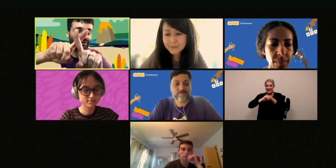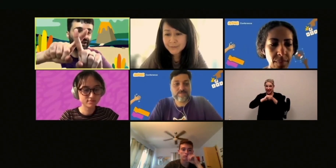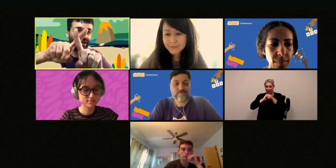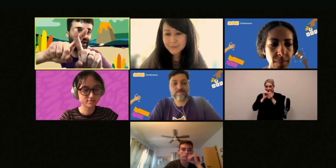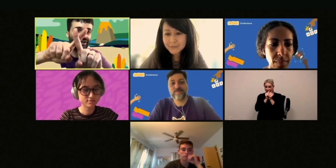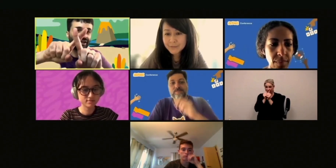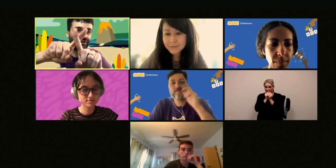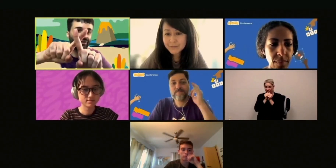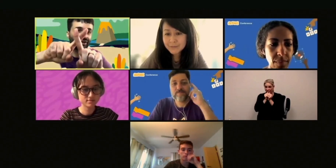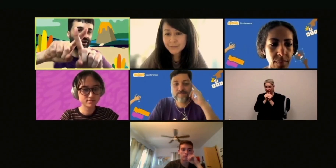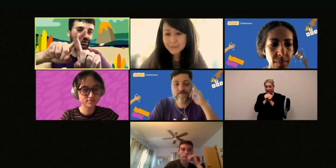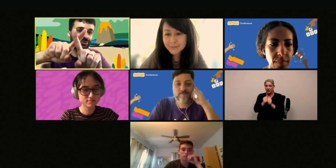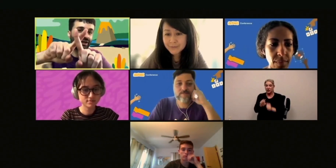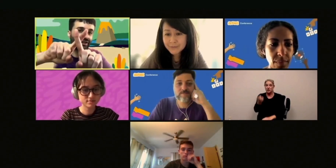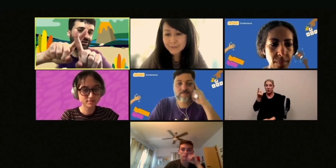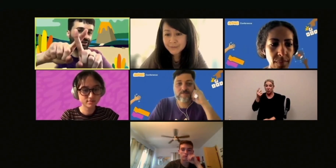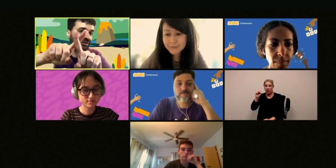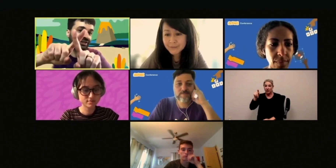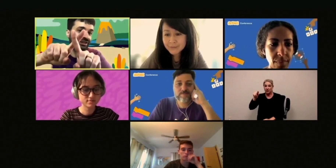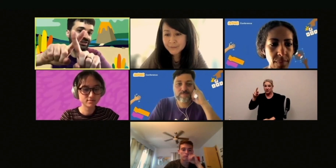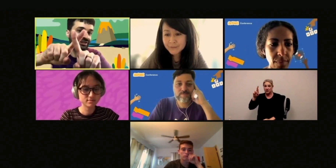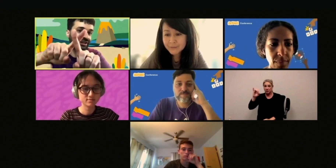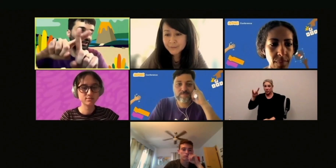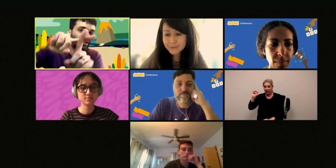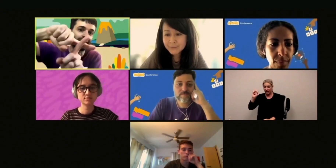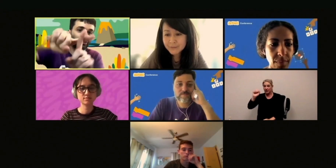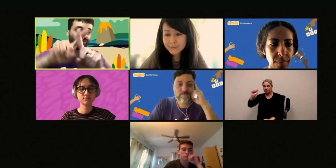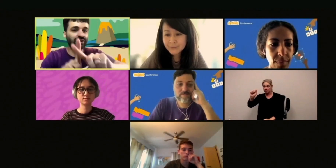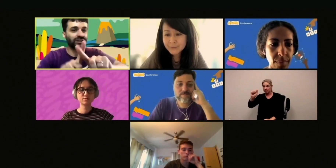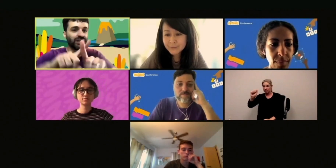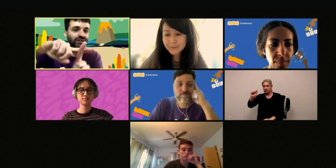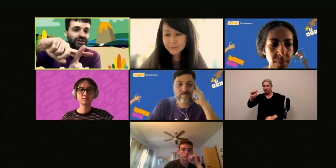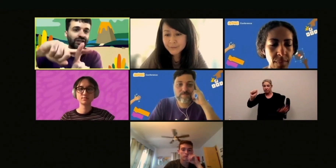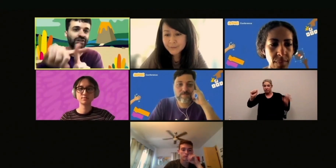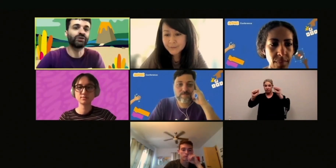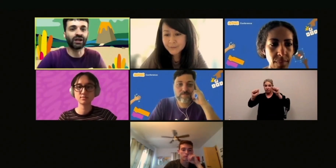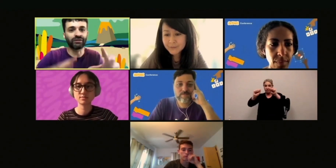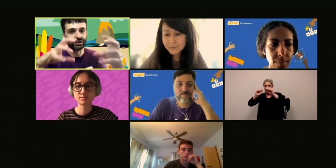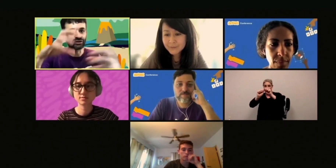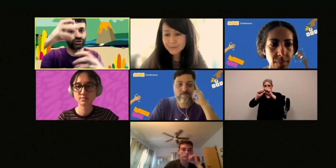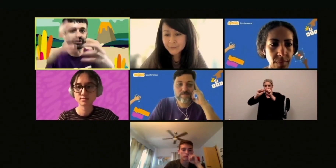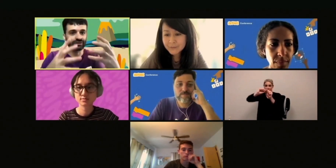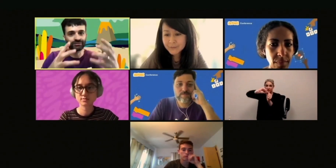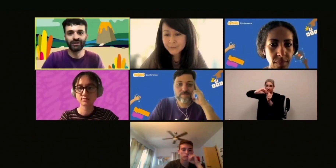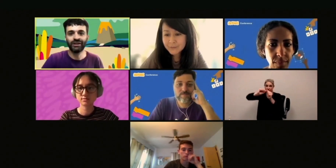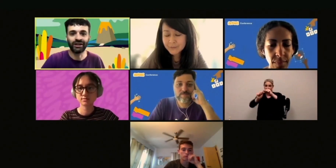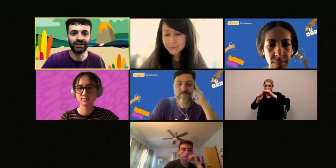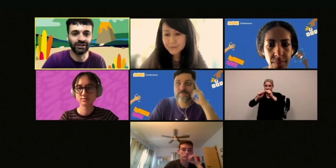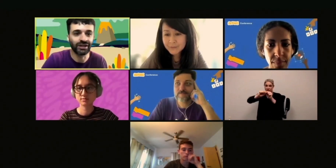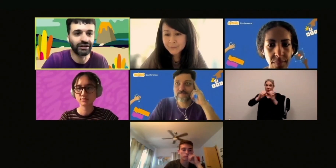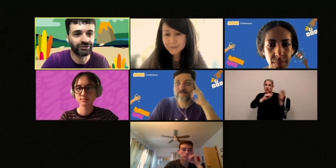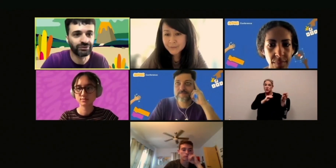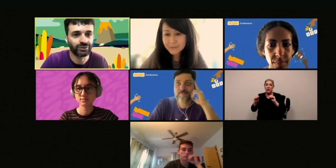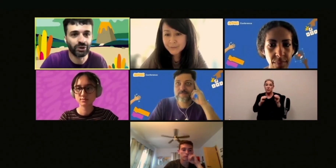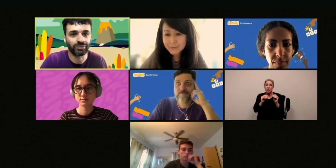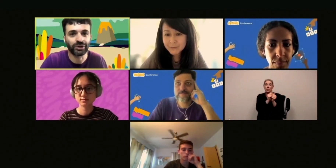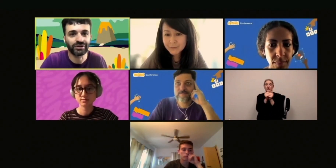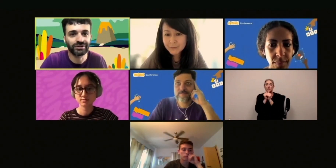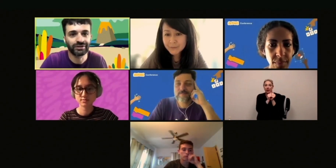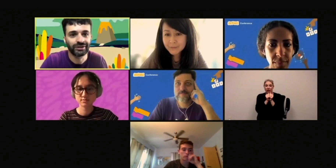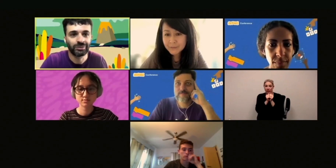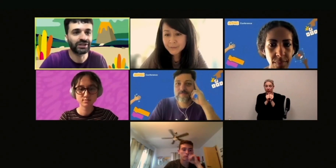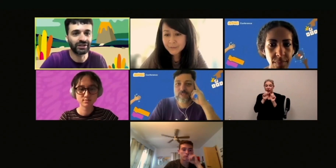un'altra cosa che potremmo fare è mettere un stride e appiccicarlo ad altro sprite e l'altro sprite sta